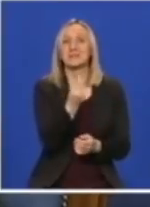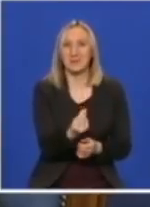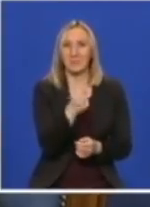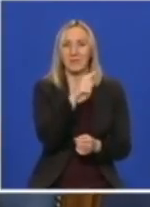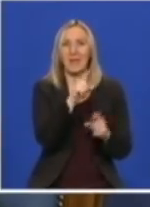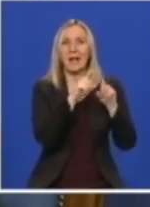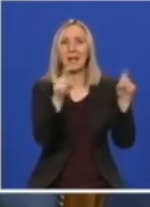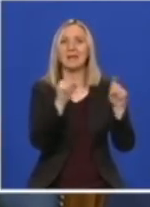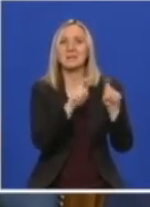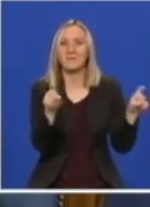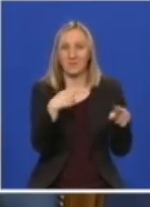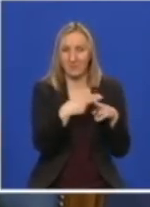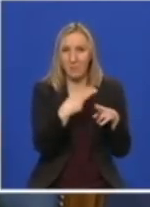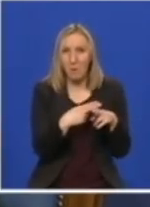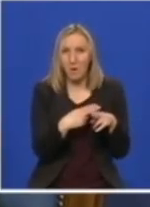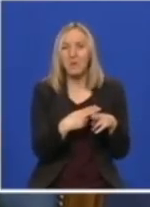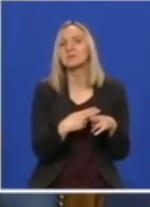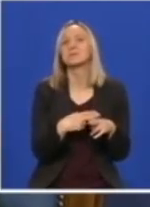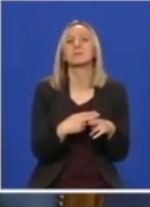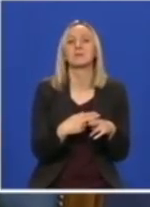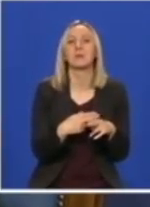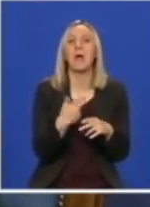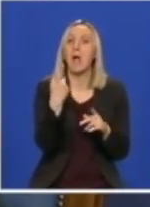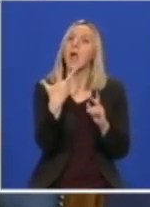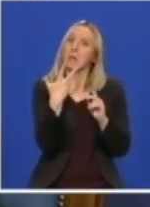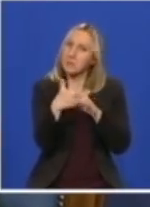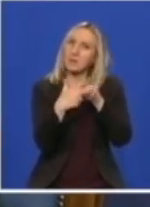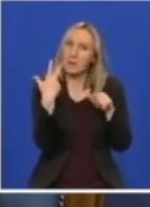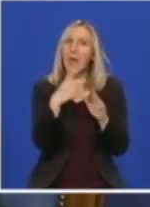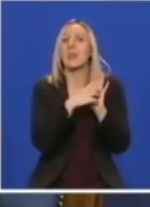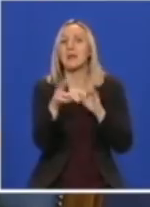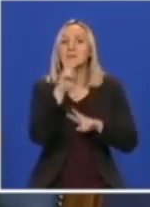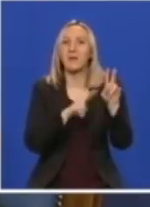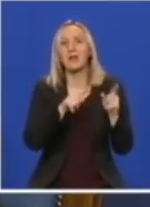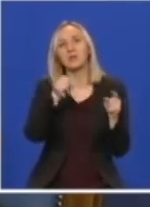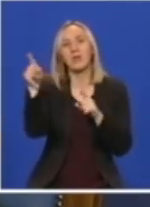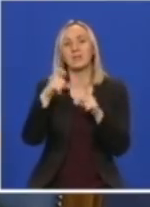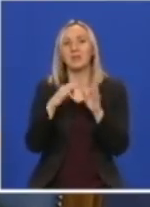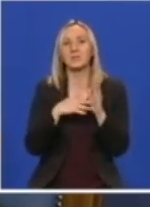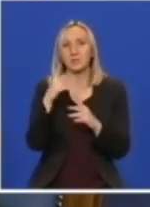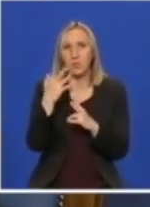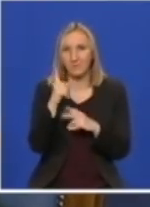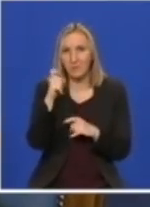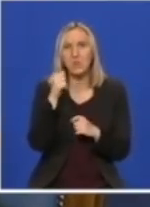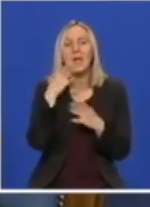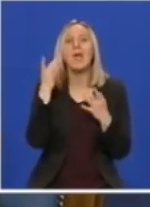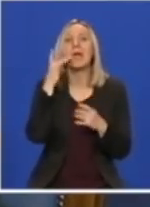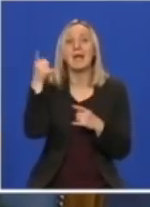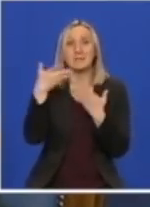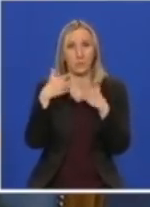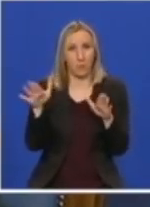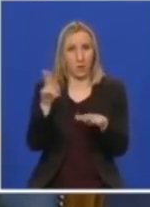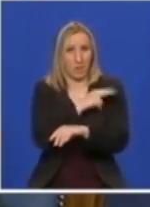infektivne i tropske bolesti. Njihov nastavak lečenja je sproveden u bolnici Dragiša Miševića onda kada se ta bolnica uključila.